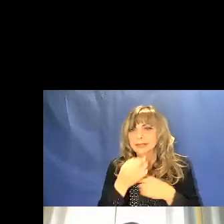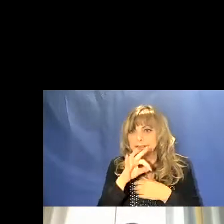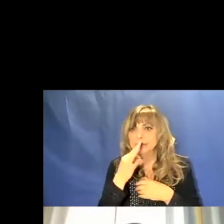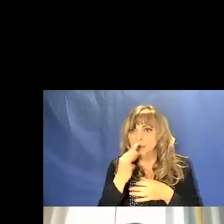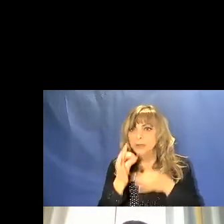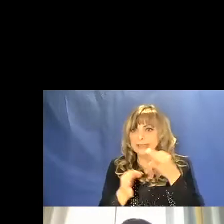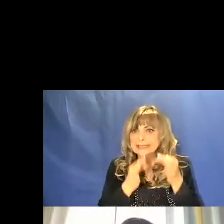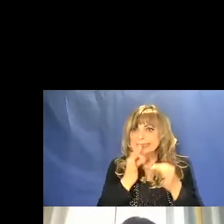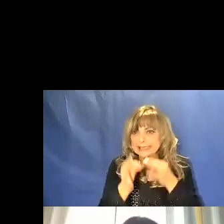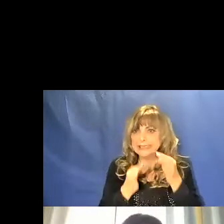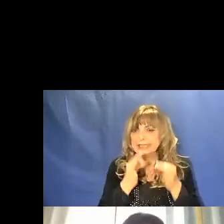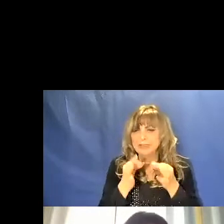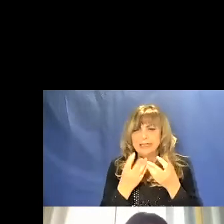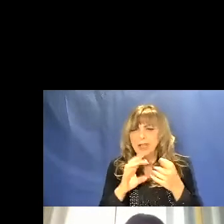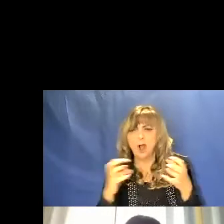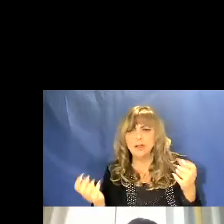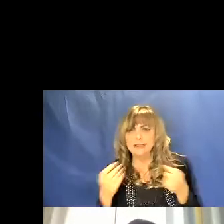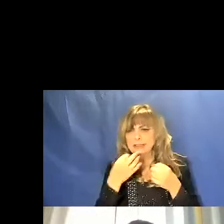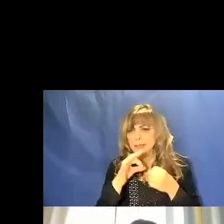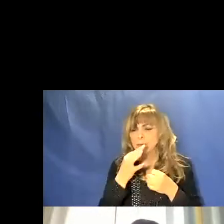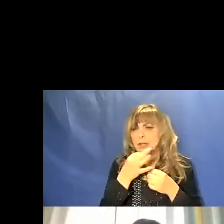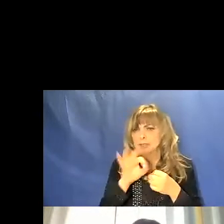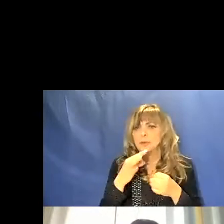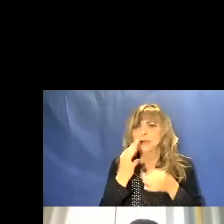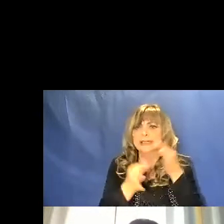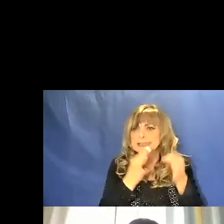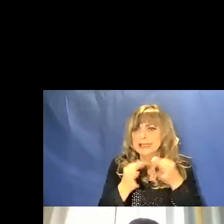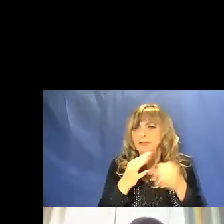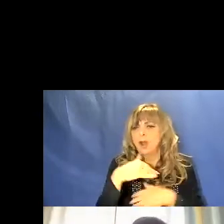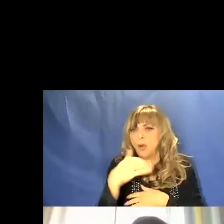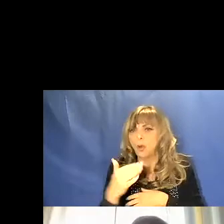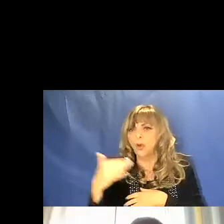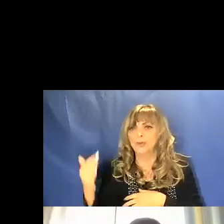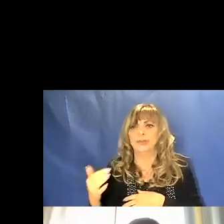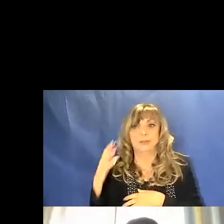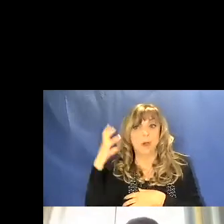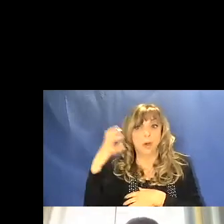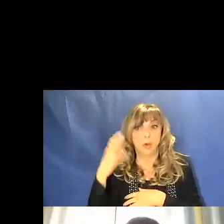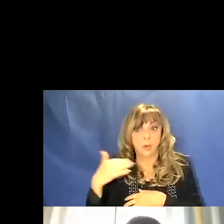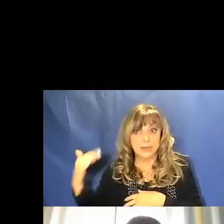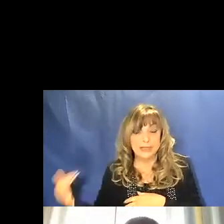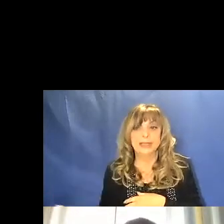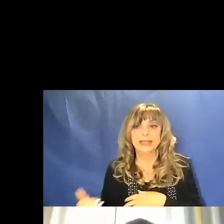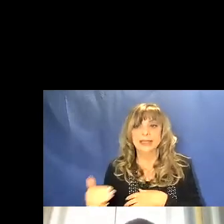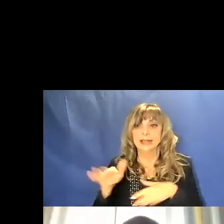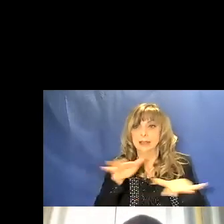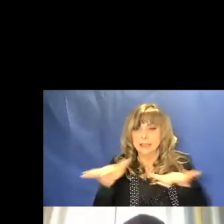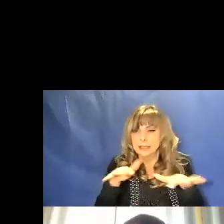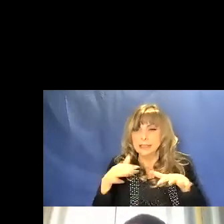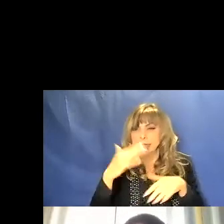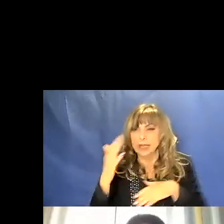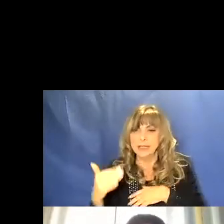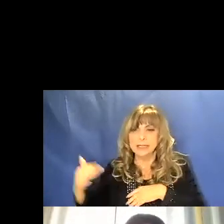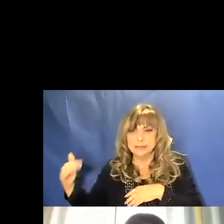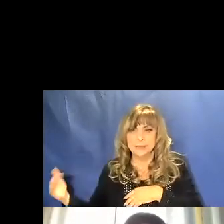onde. Se ci pensate un attimo sicuramente vi vengono in mente le onde sonore, le onde sismiche, sono